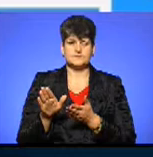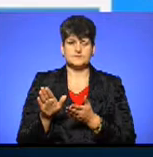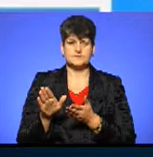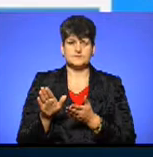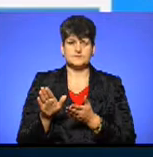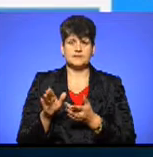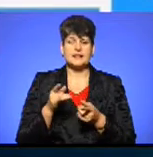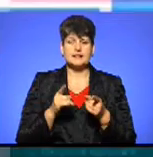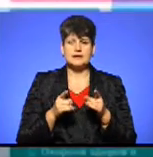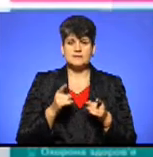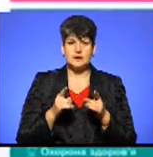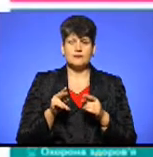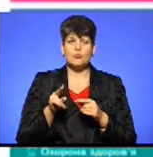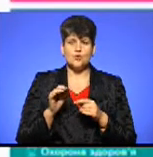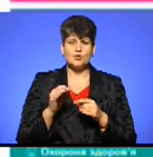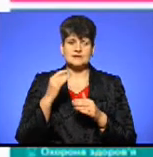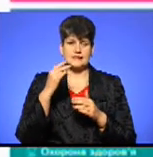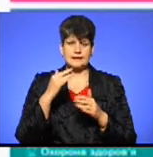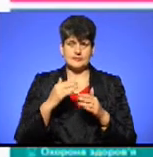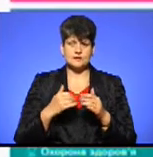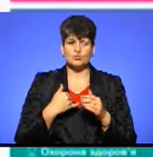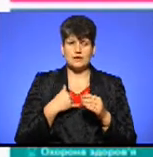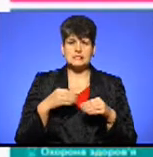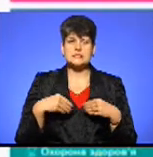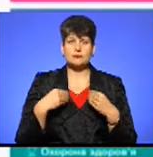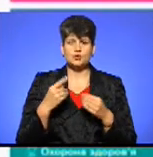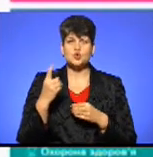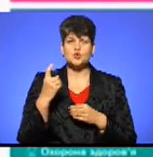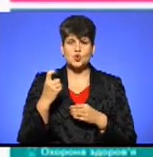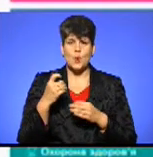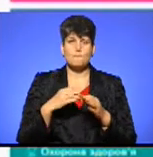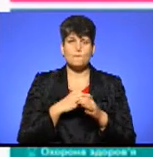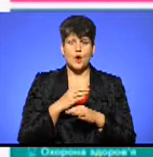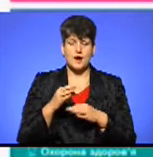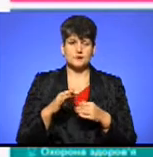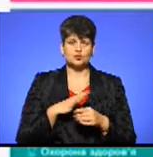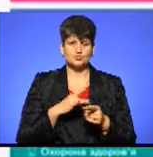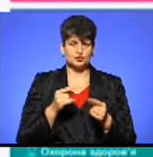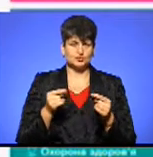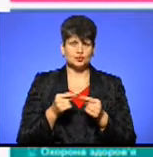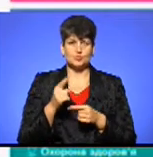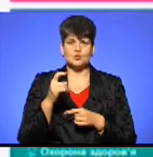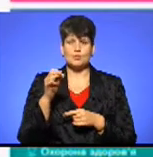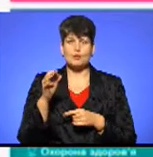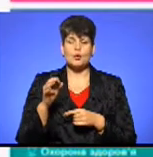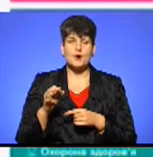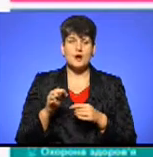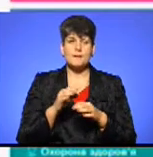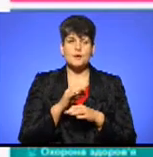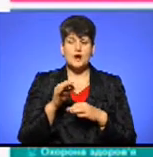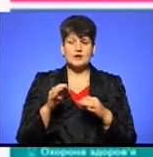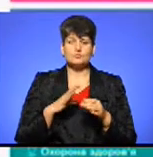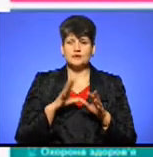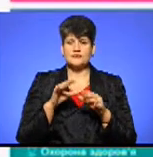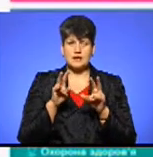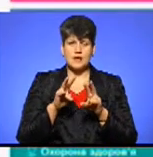Так, насправді, по статистиці в нас подано цього року 100 проєктів. Було рівно 100 проєктів подано. Вони всі були на розгляді в номінаційного